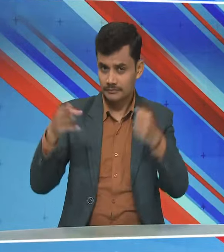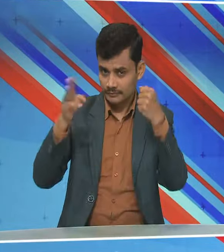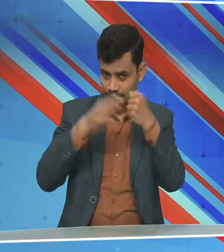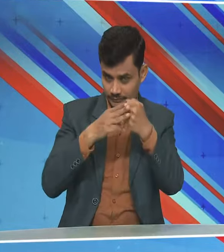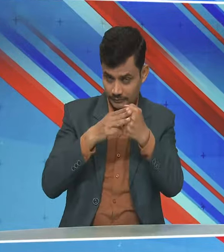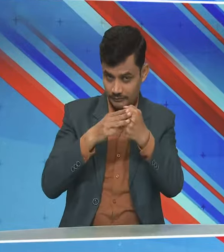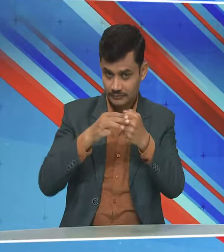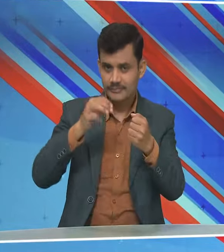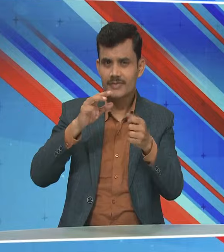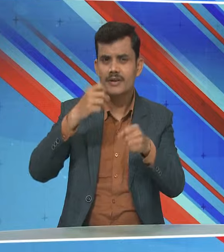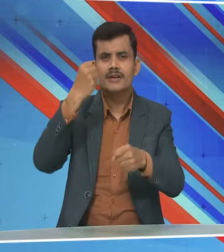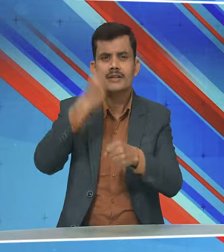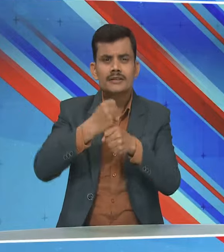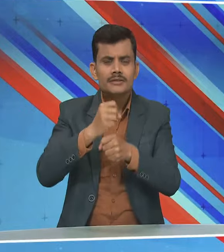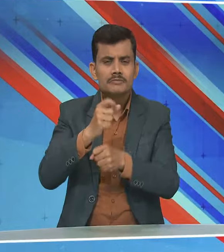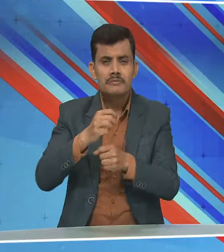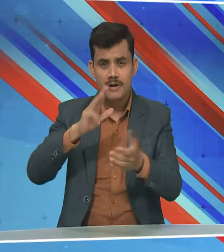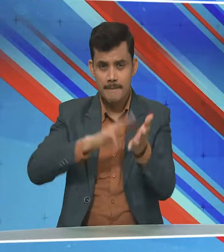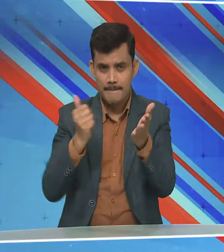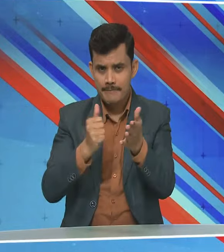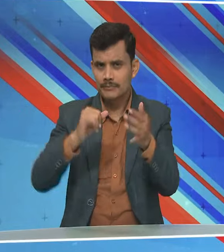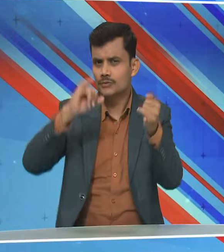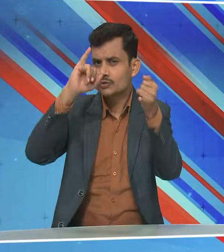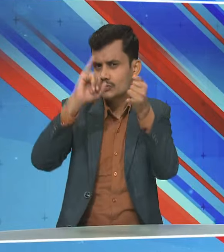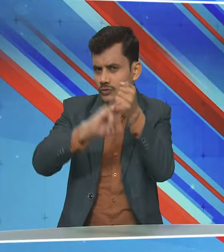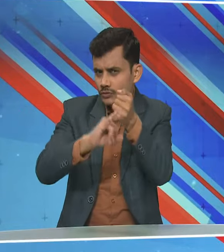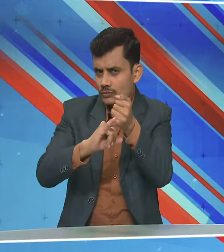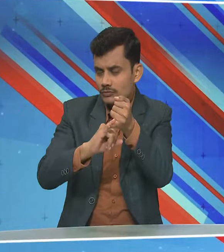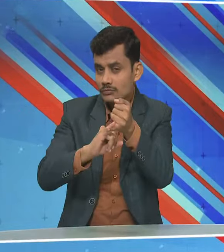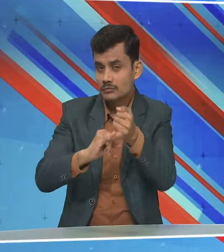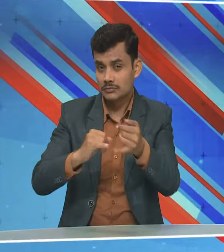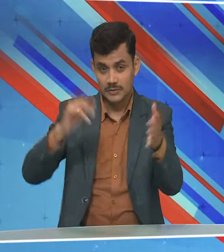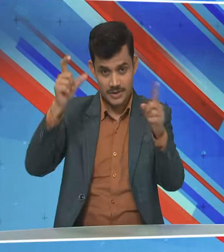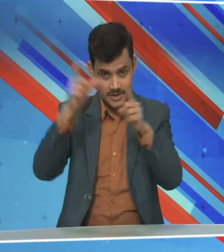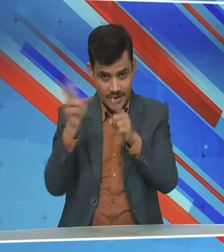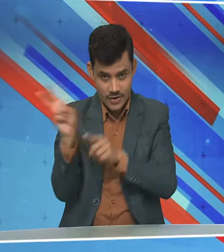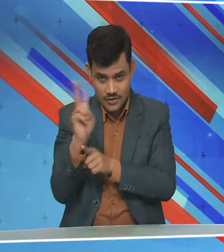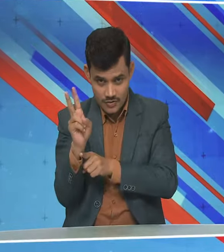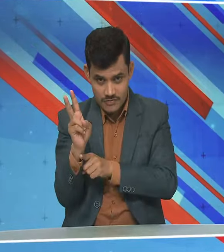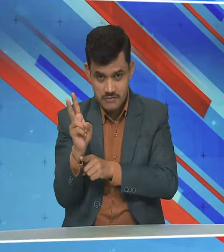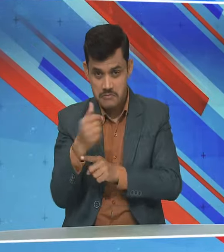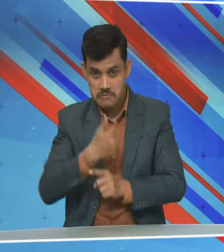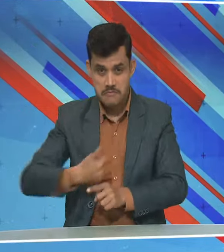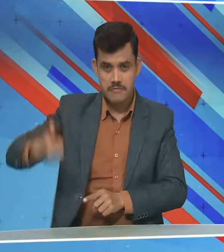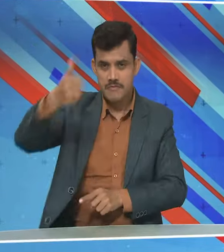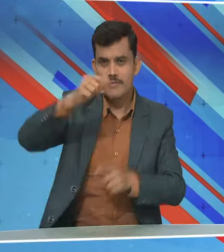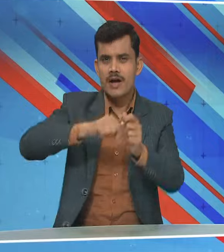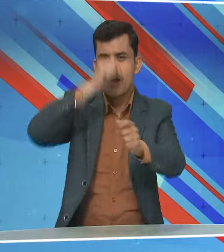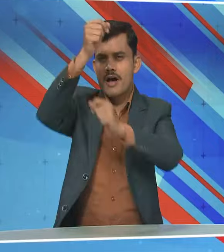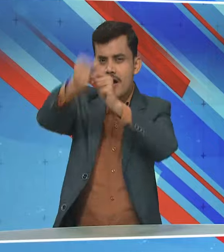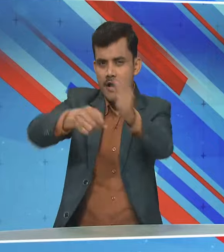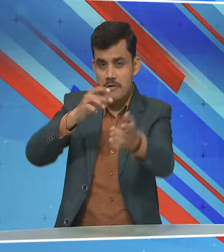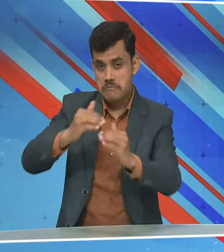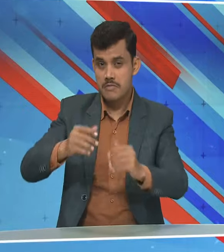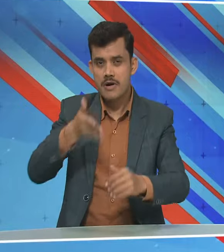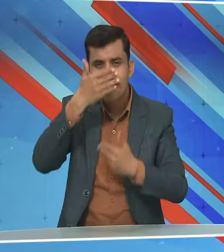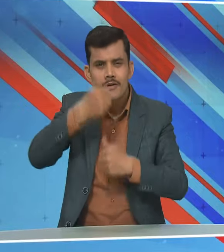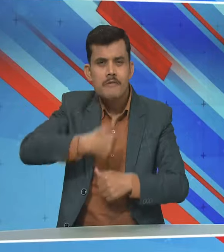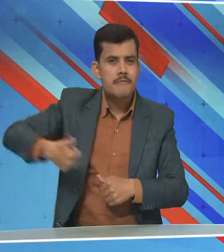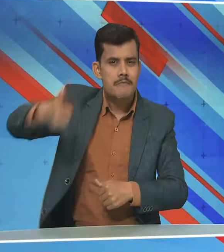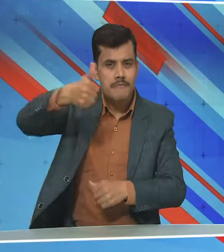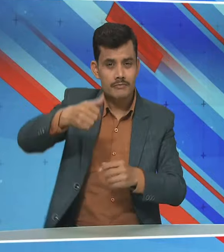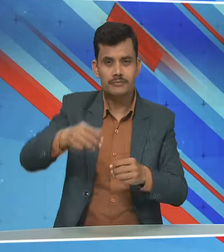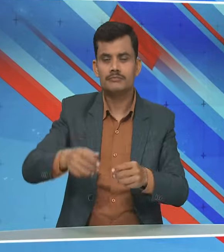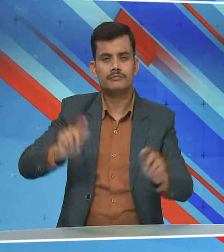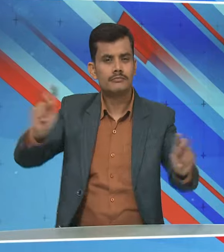सरकार के वरिष्ट मंत्री सूरी प्रताप शाही वदया शंकर सिंग तथा महापौर अयोध्या सहित स्थानिय प्रसाशन के साथ